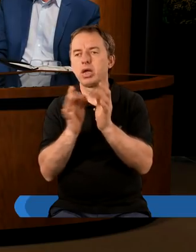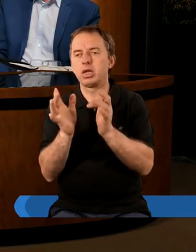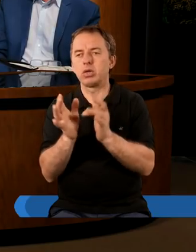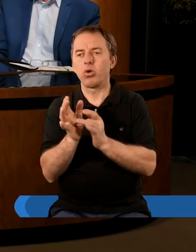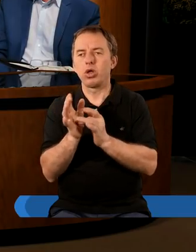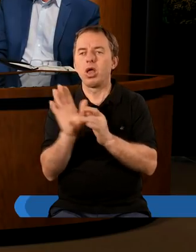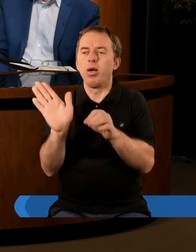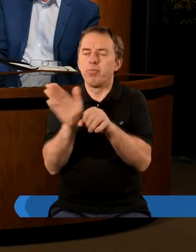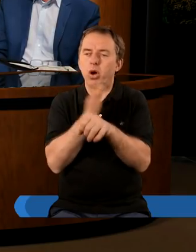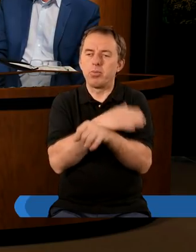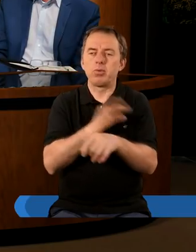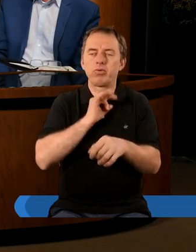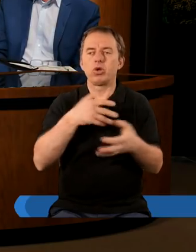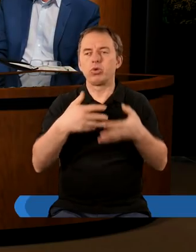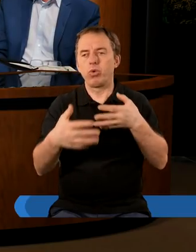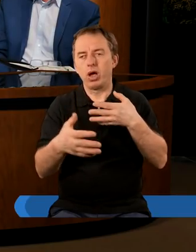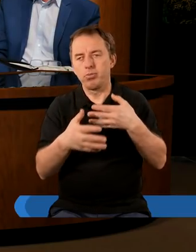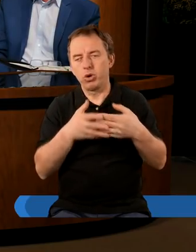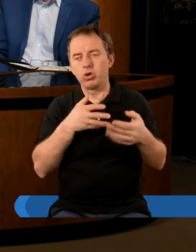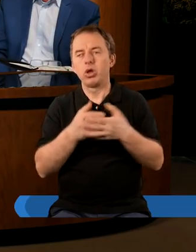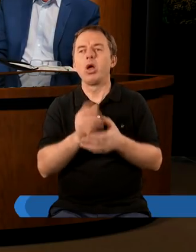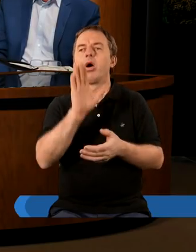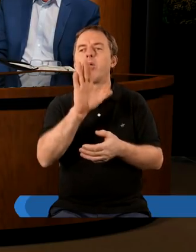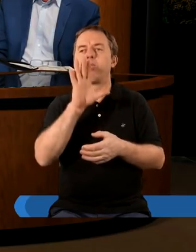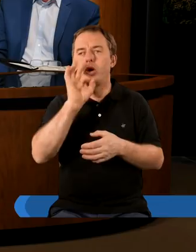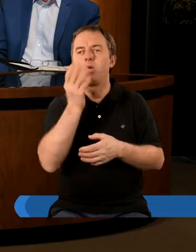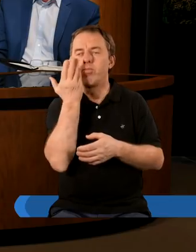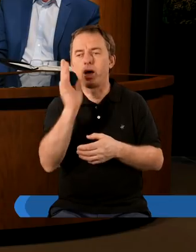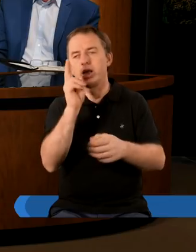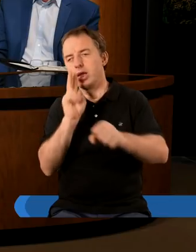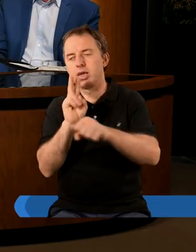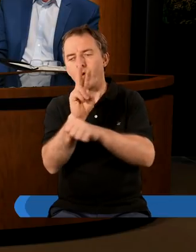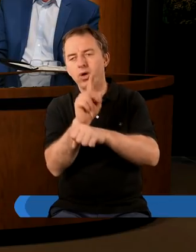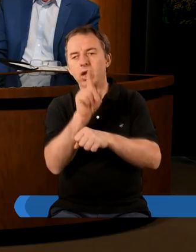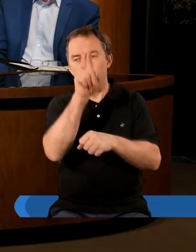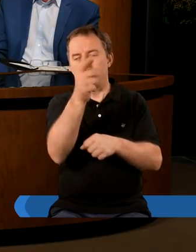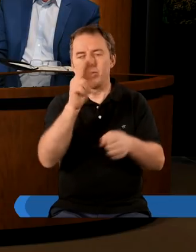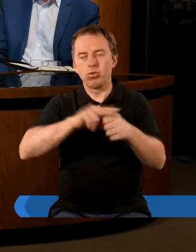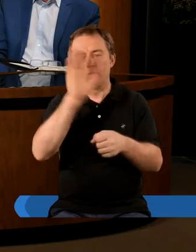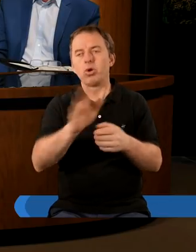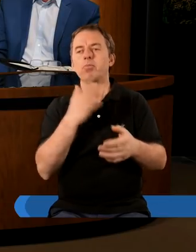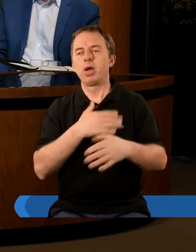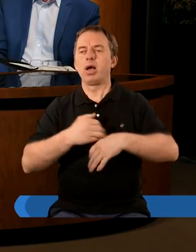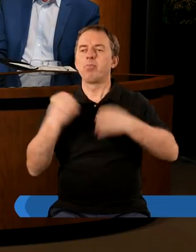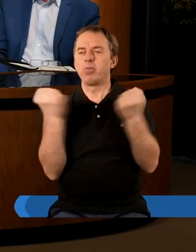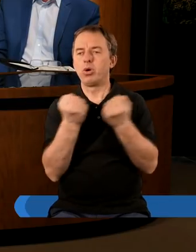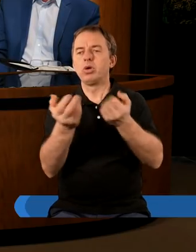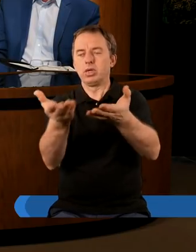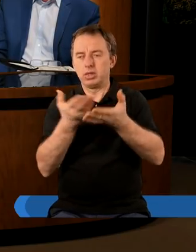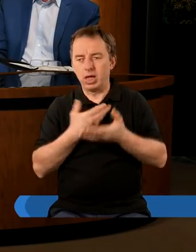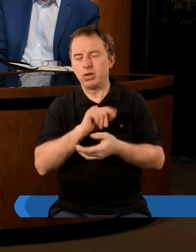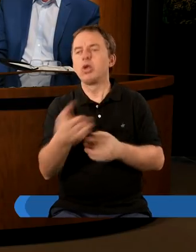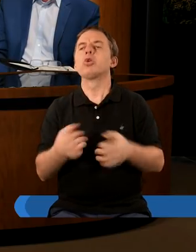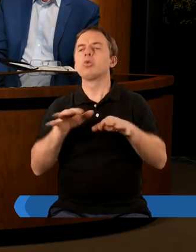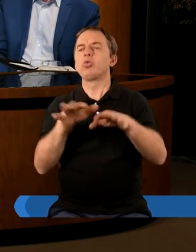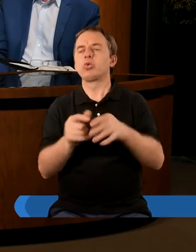pomimo swoich słabości bo tak bardzo zaufali temu że jest Bóg który ma moc dać im